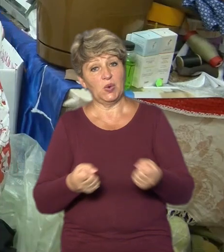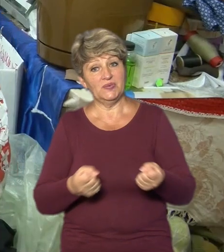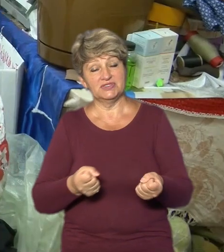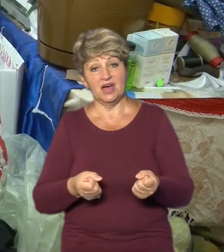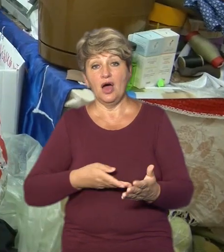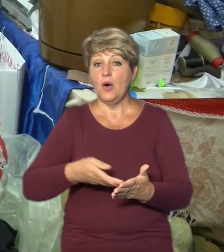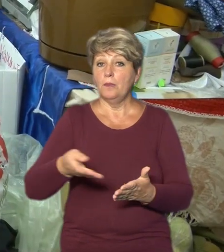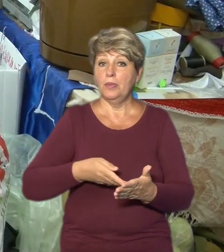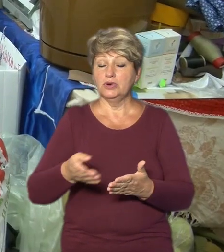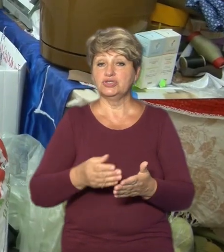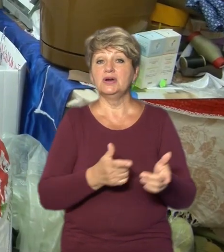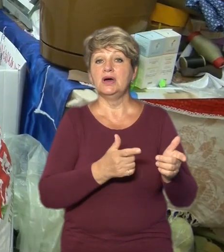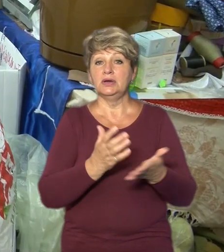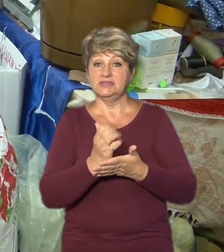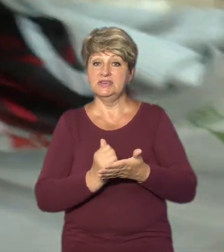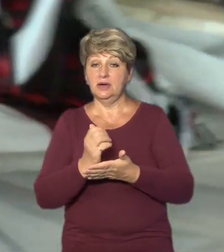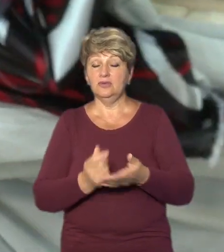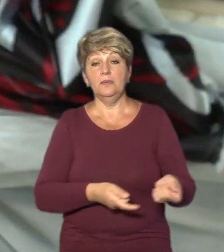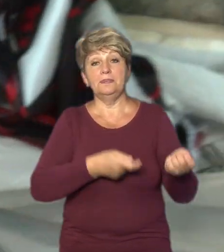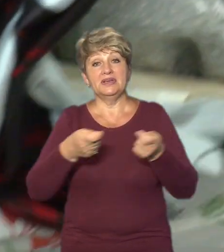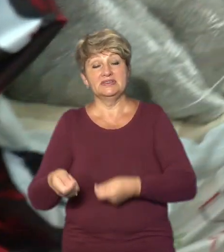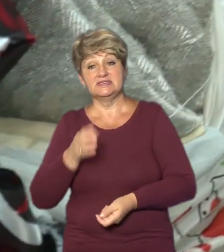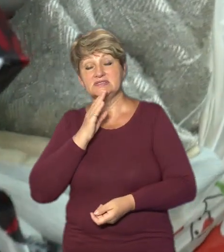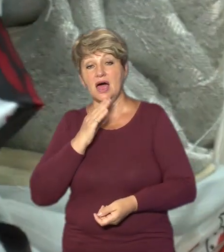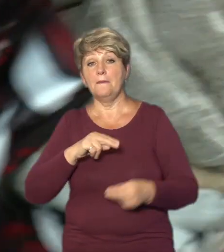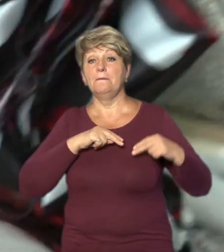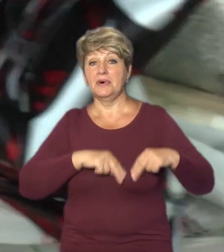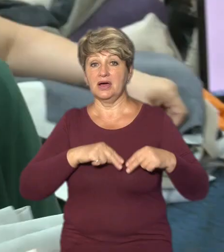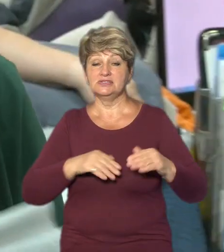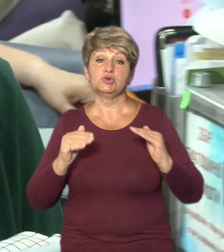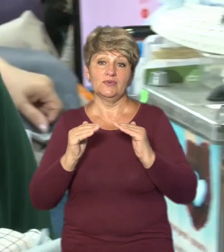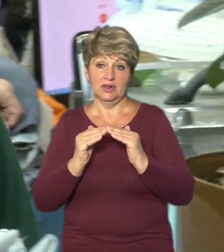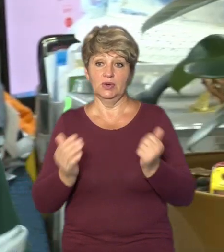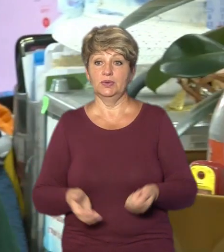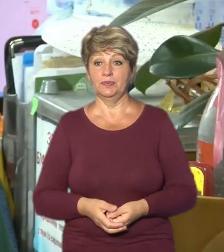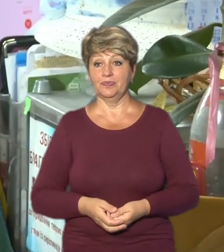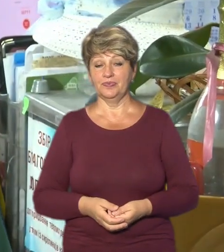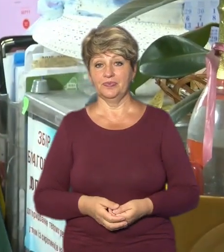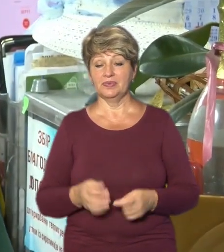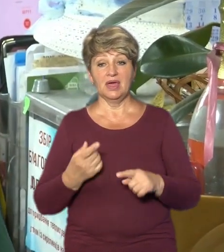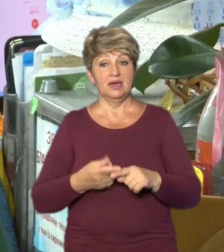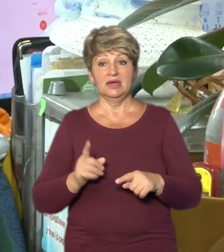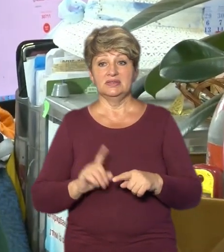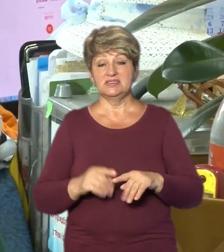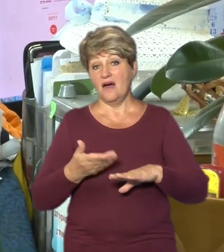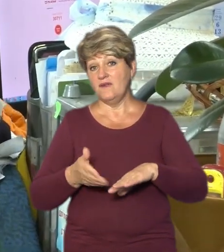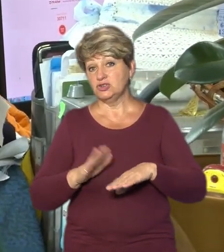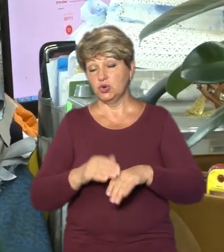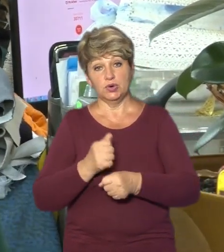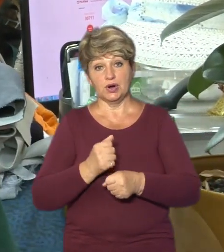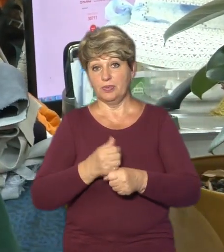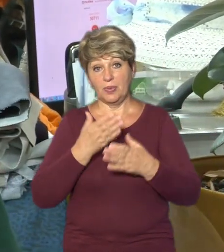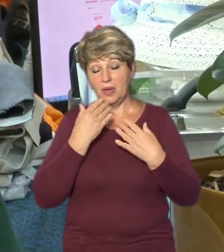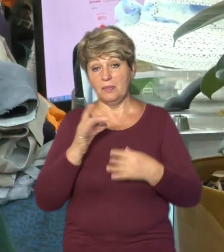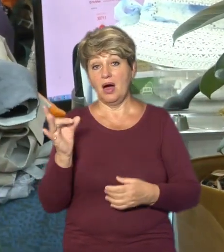Пошиті заготовки принесла і Ольга Дернова. Каже, працювала над ними вдома. Тут вже такої важкої роботи немає. По